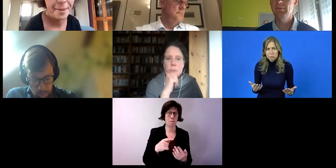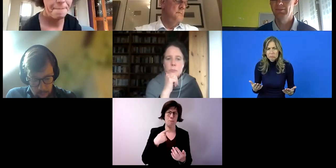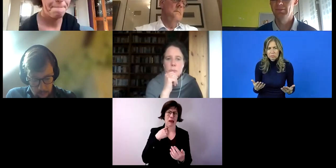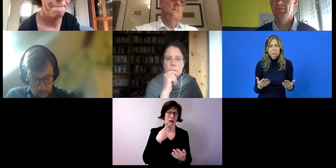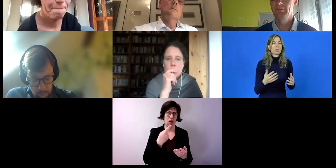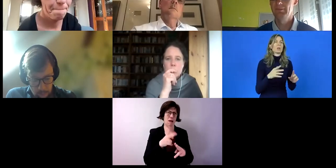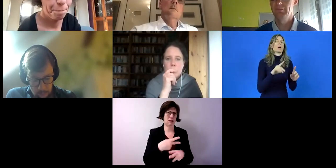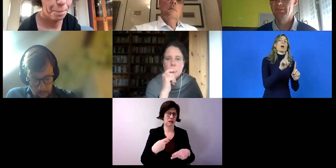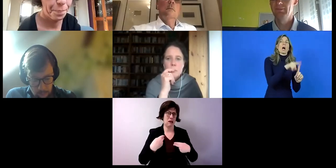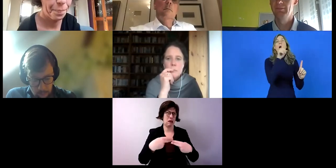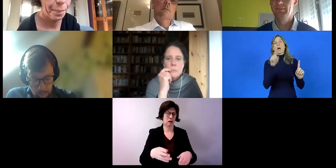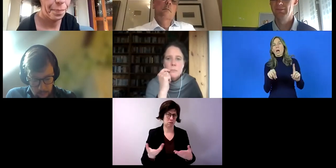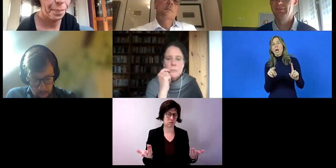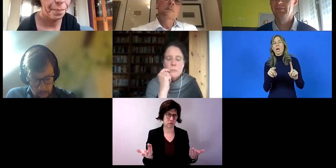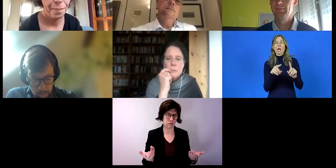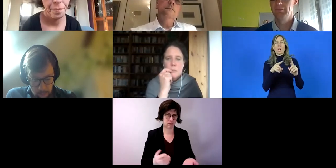nicht.